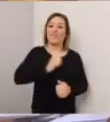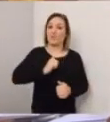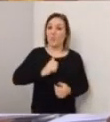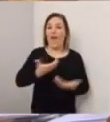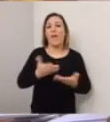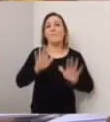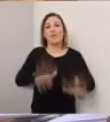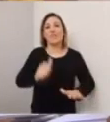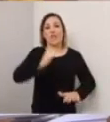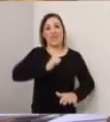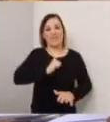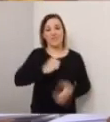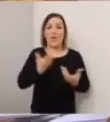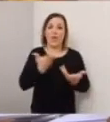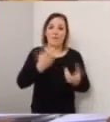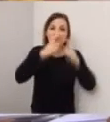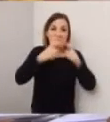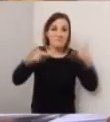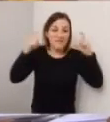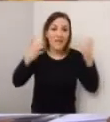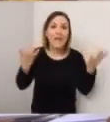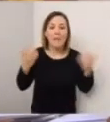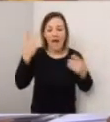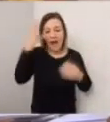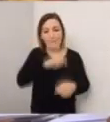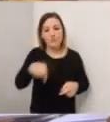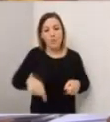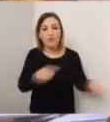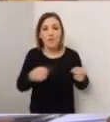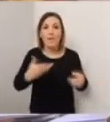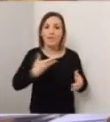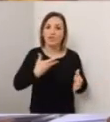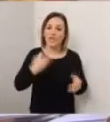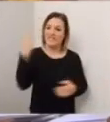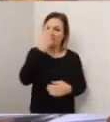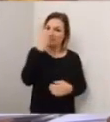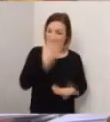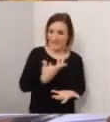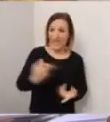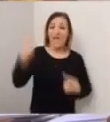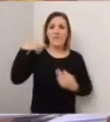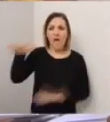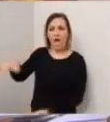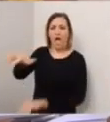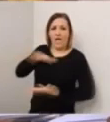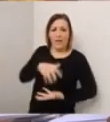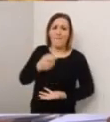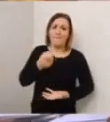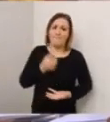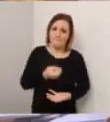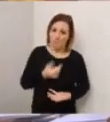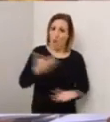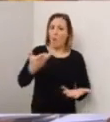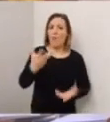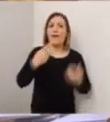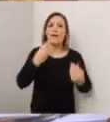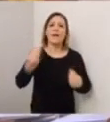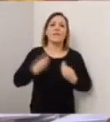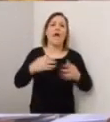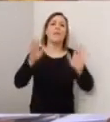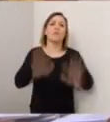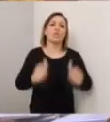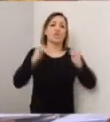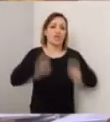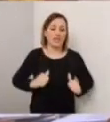mascherine, ma in questo momento abbiamo delle difficoltà. Ieri ce ne hanno fornito un bel po' quella della protezione civile e stiamo andando avanti in questa